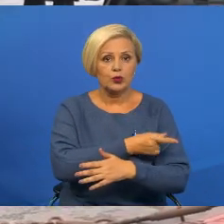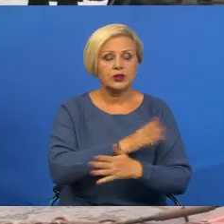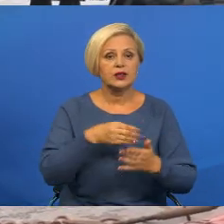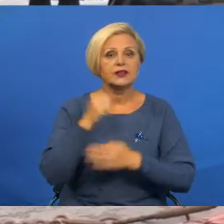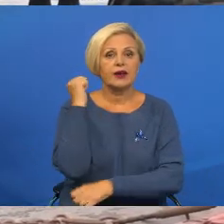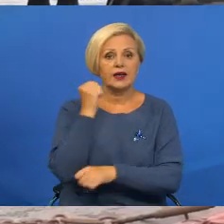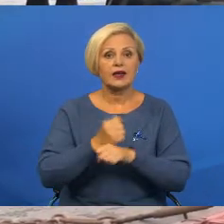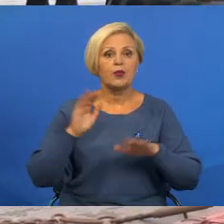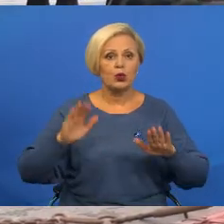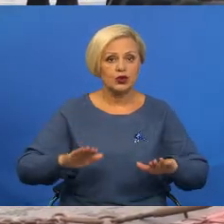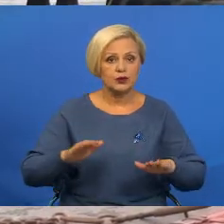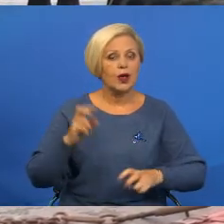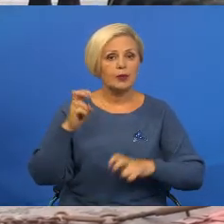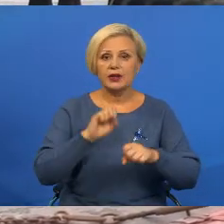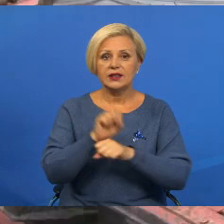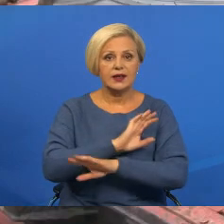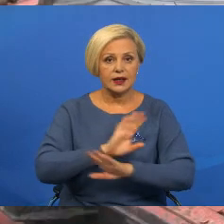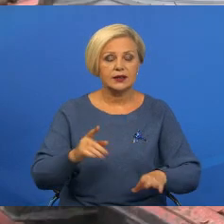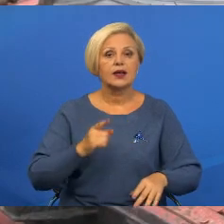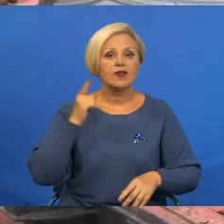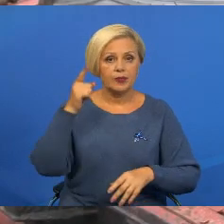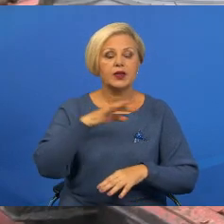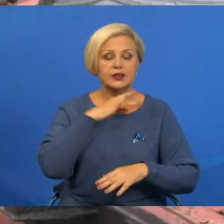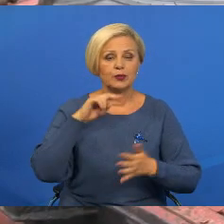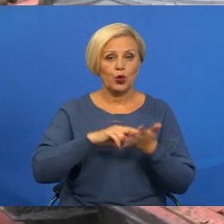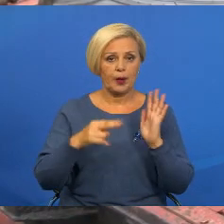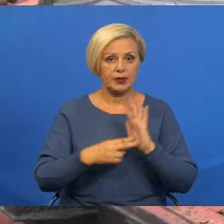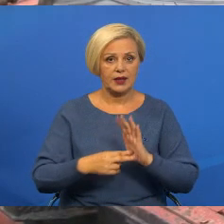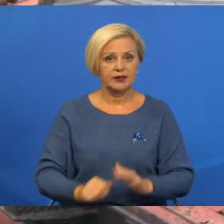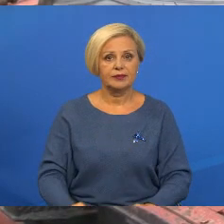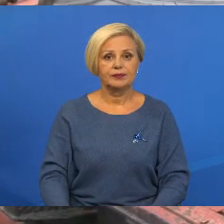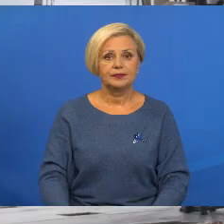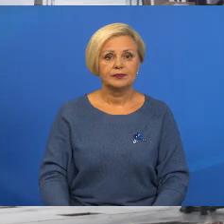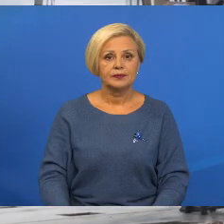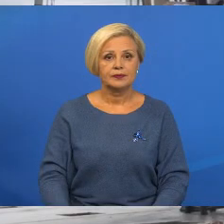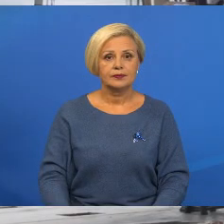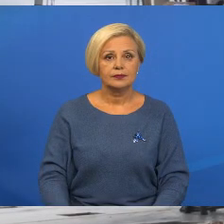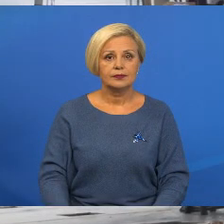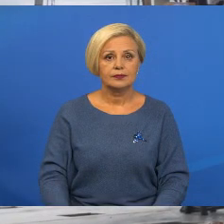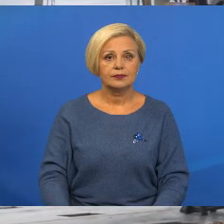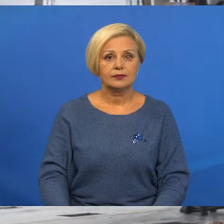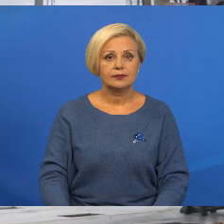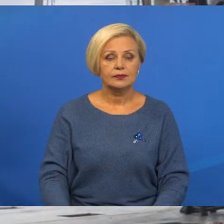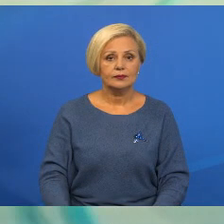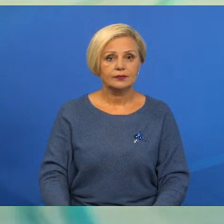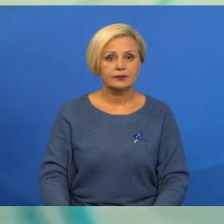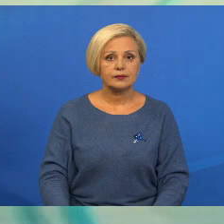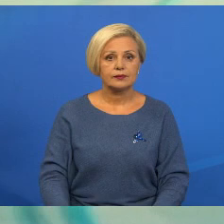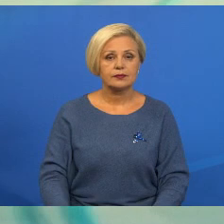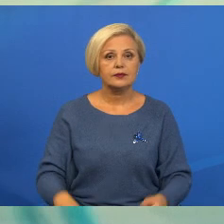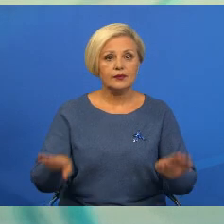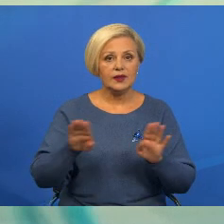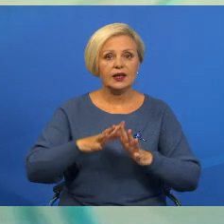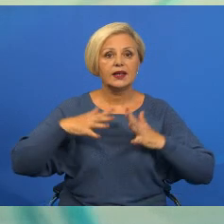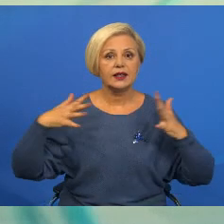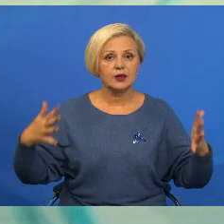местах. Предприемство не спыняется. На переде – шмат планов. Марина Васильева, Валерия Хапанько, Телерадо, компания «Гомель». Таких